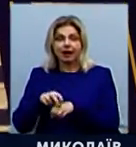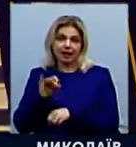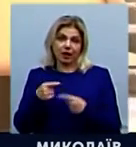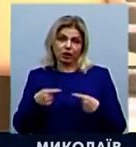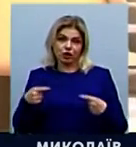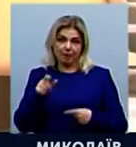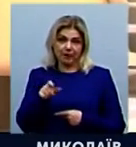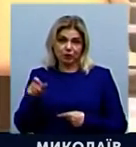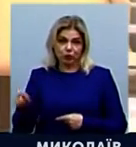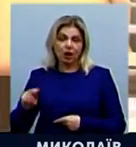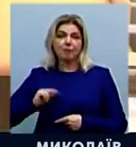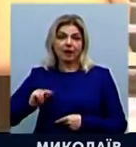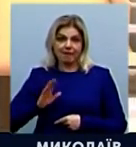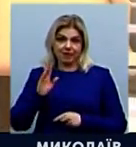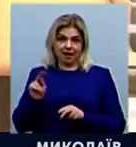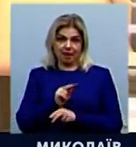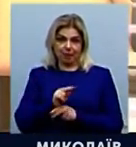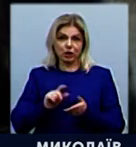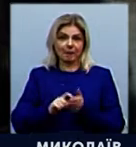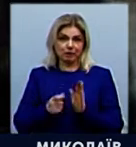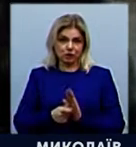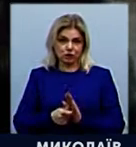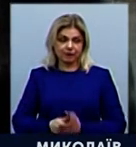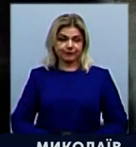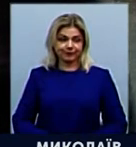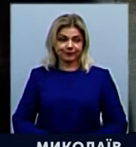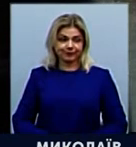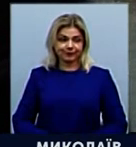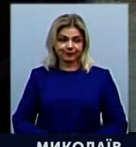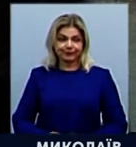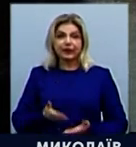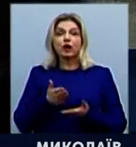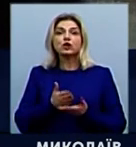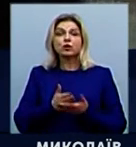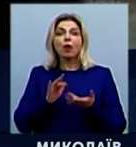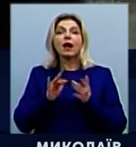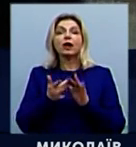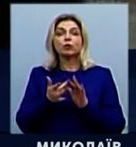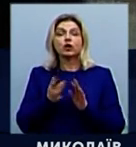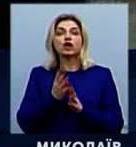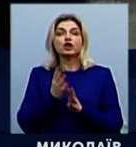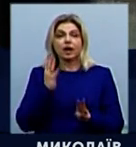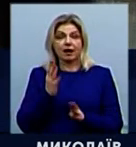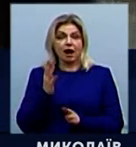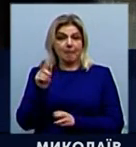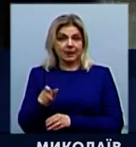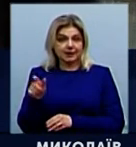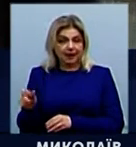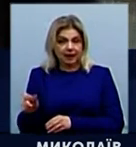персонал працюватимуть у відремонтованому приміщенні. Тут існує електронна черга пацієнтів,